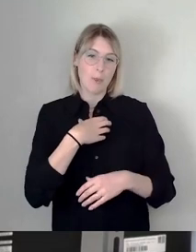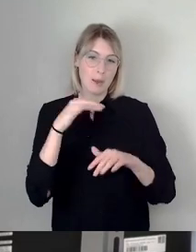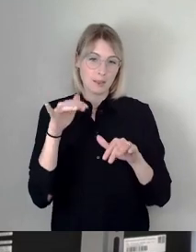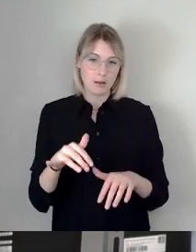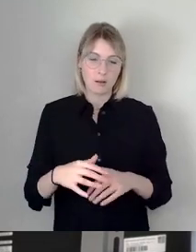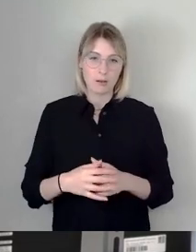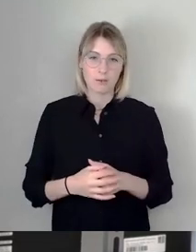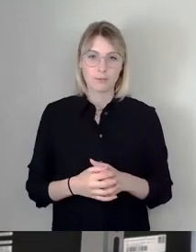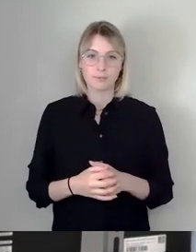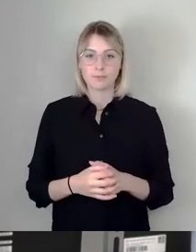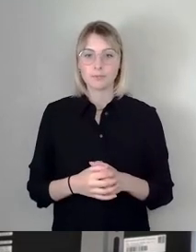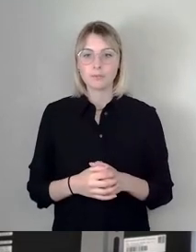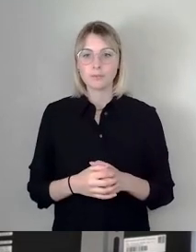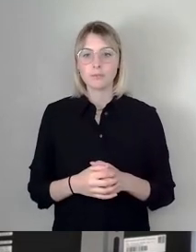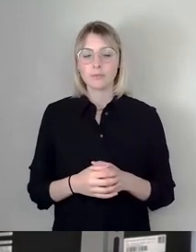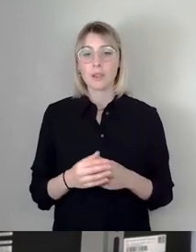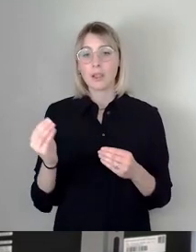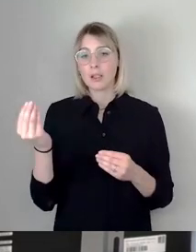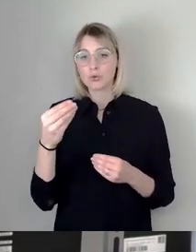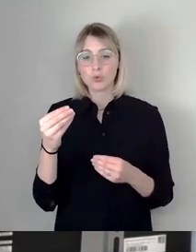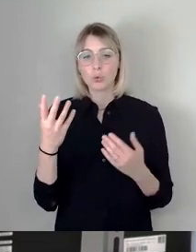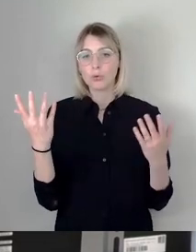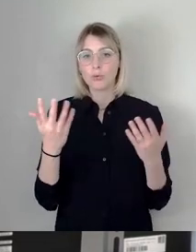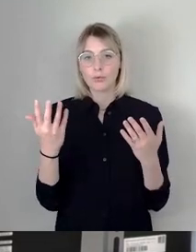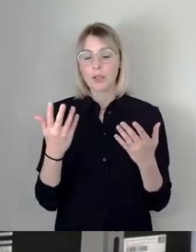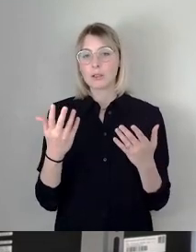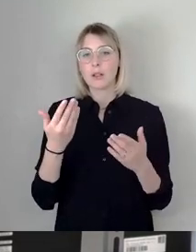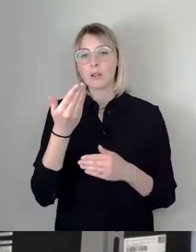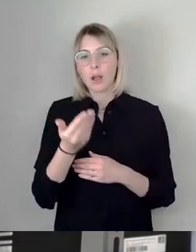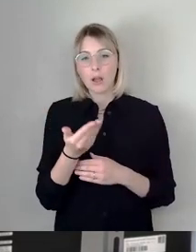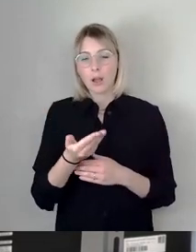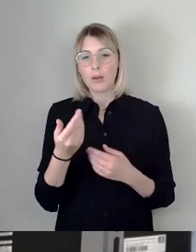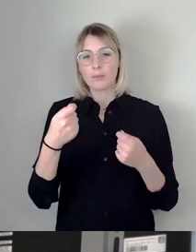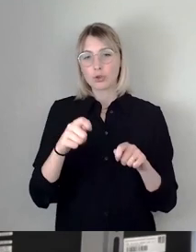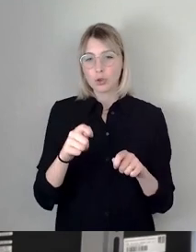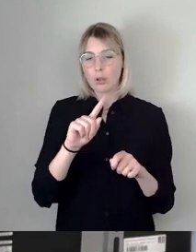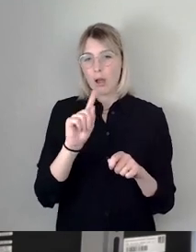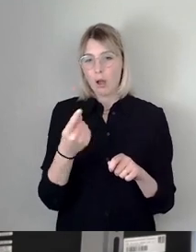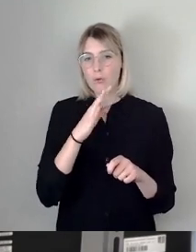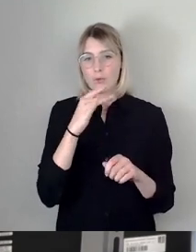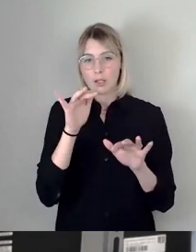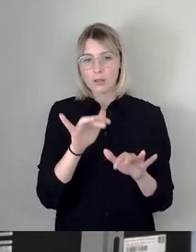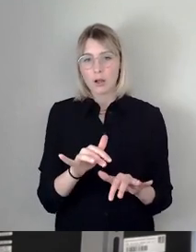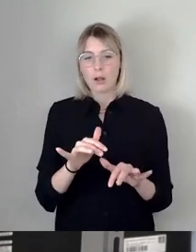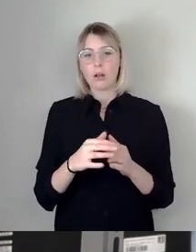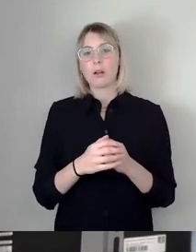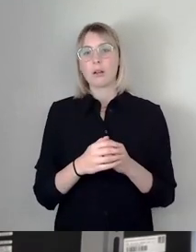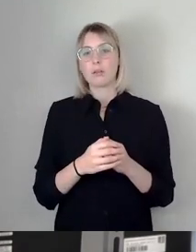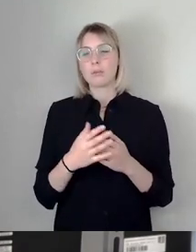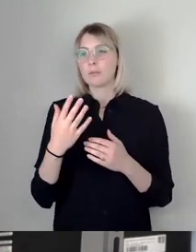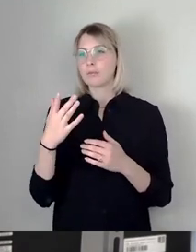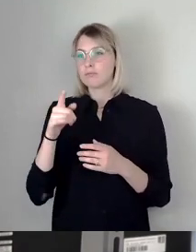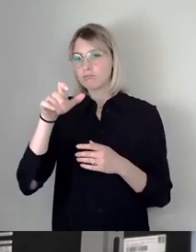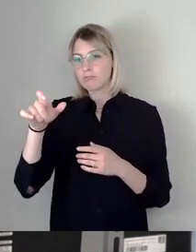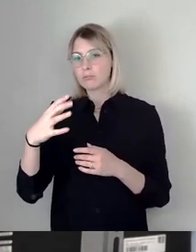wir hohe Tarifabschlüsse zu verzeichnen gehabt. Wir gönnen jedem mehr Entgelt, aber an der anderen Seite